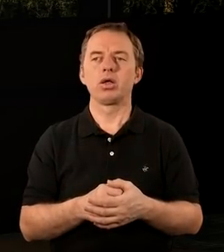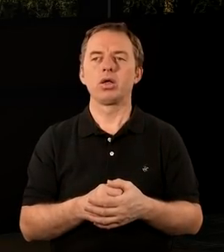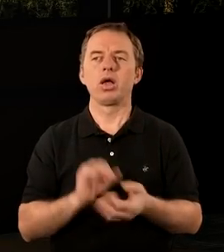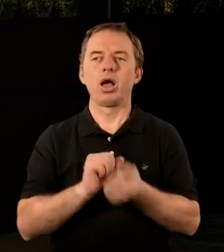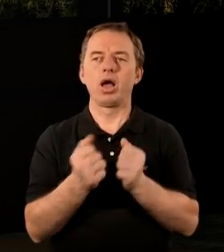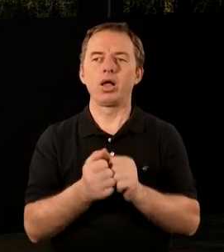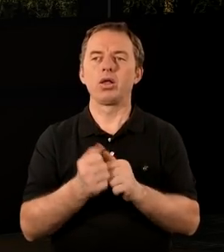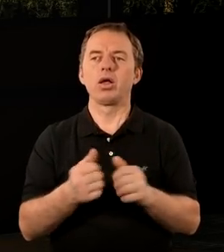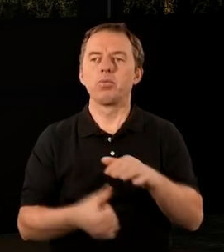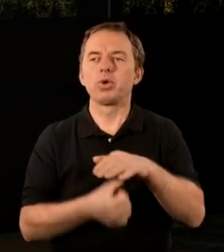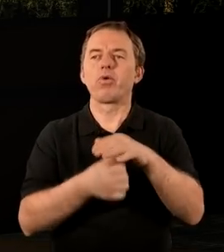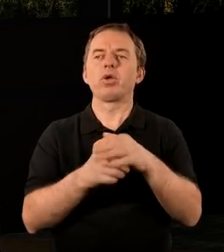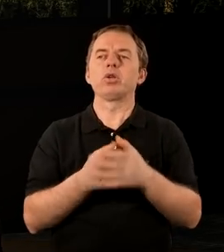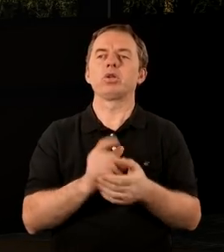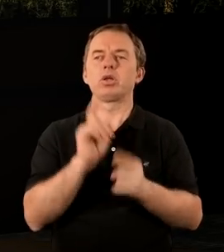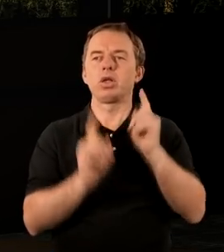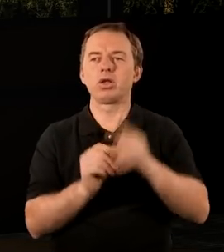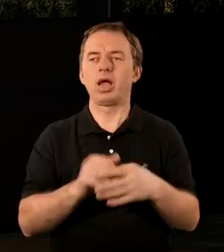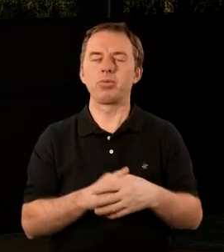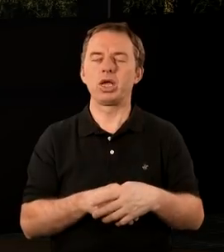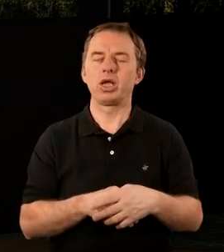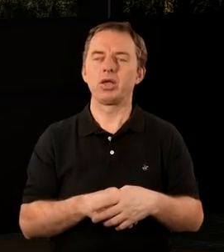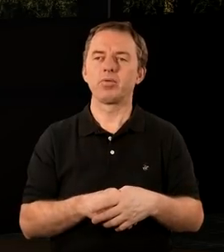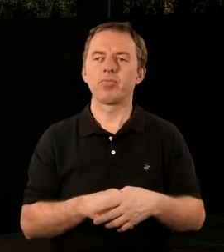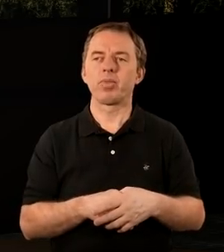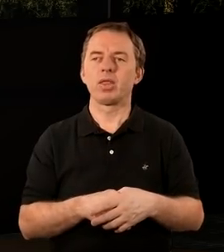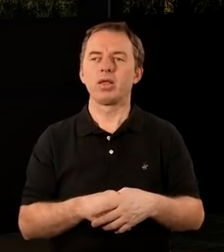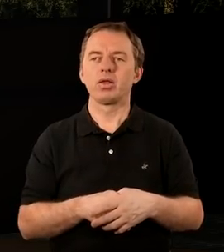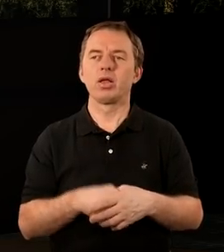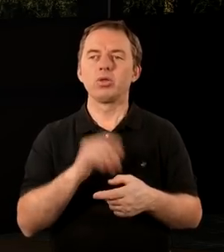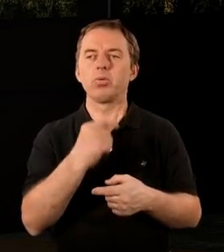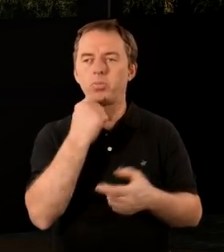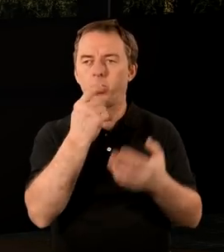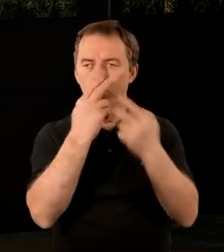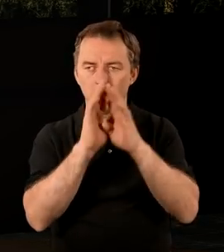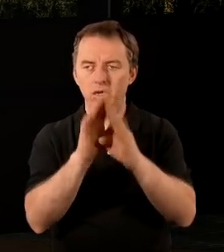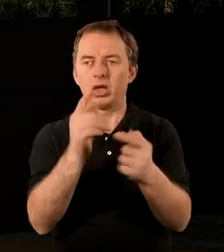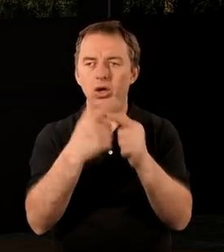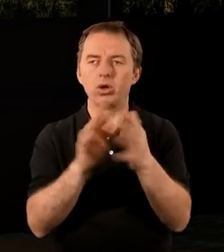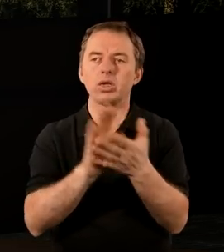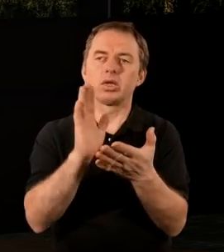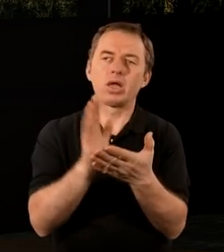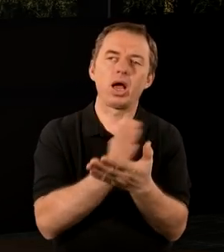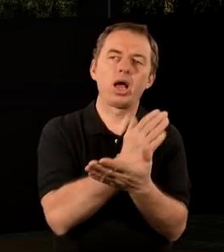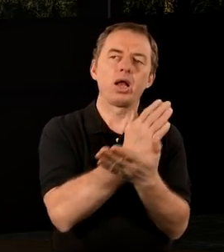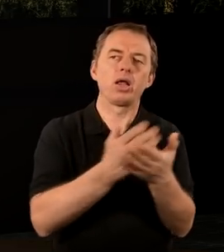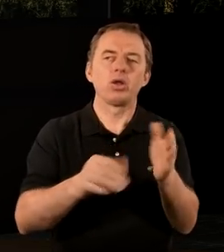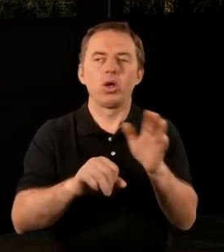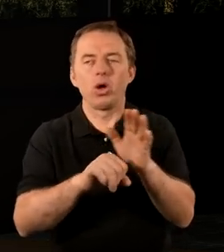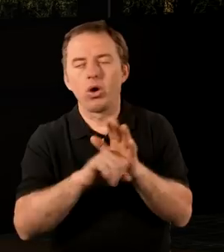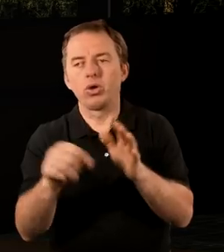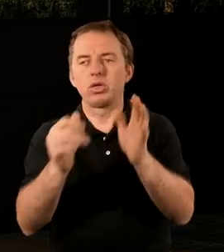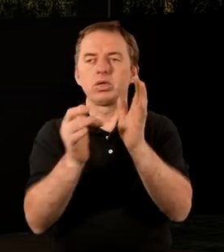atmosferze, albo przywódcy często sami sobie. Tu jest pokazane, że tak naprawdę ten kościół jest zależny od